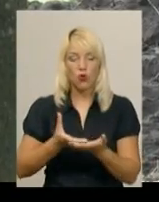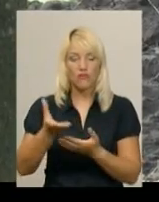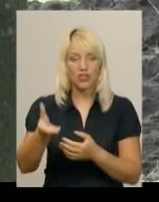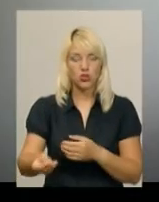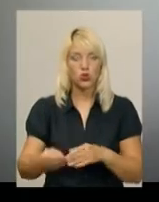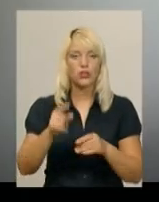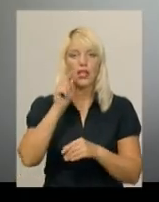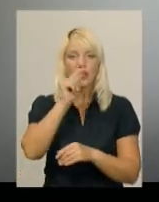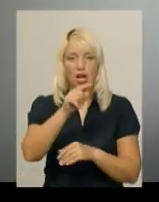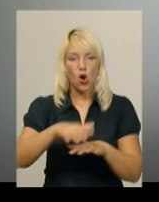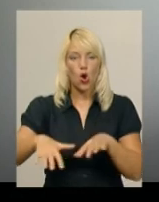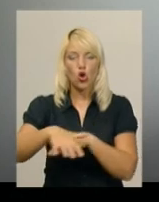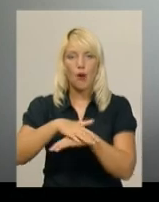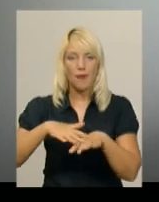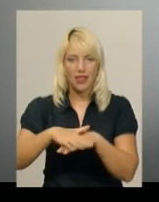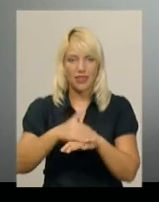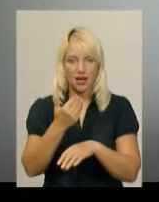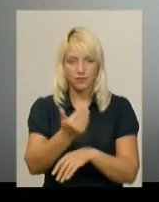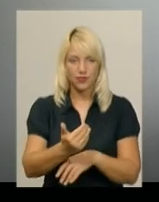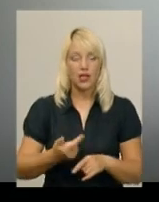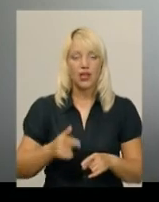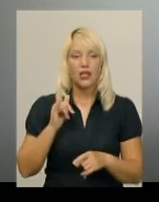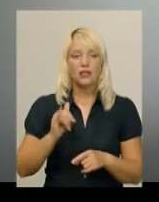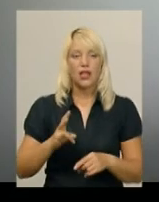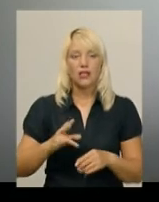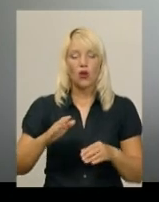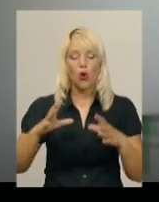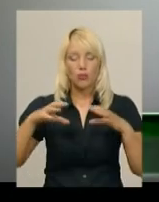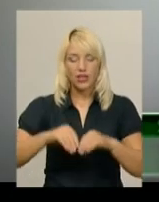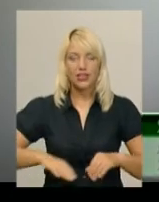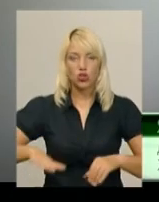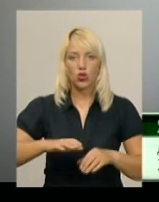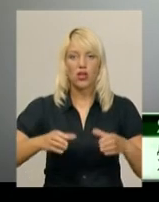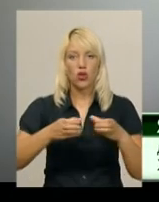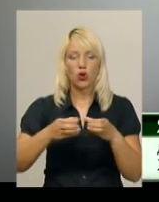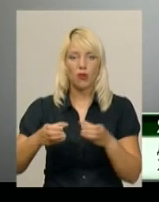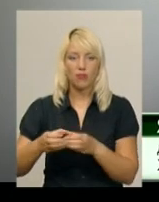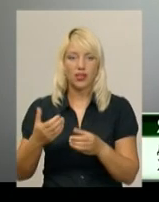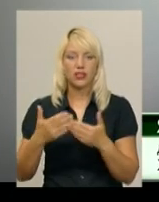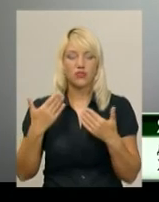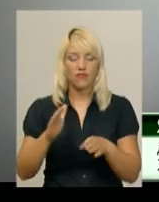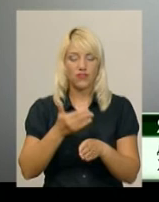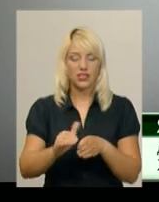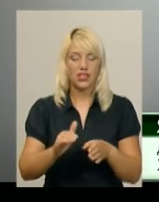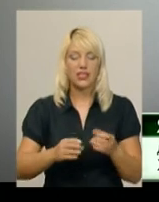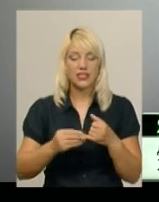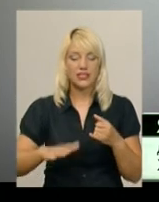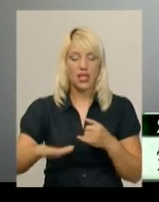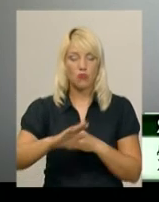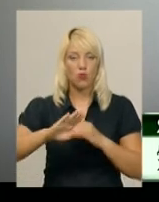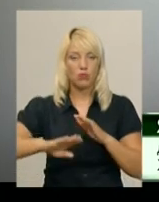тергромада, каже Яків Цуглевич. Об'єднані територіальні громади і сільські ради вже виділили землі під будівництво.